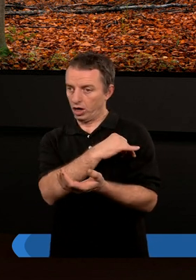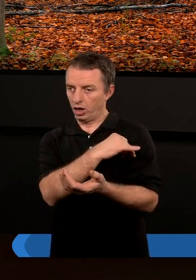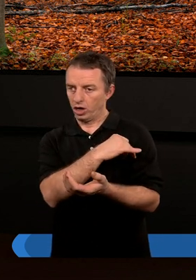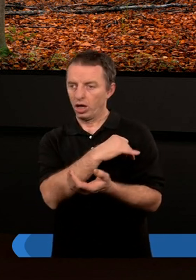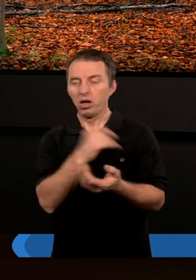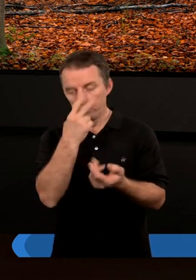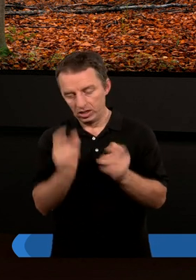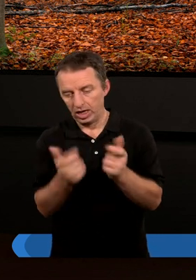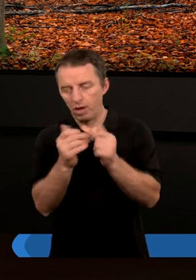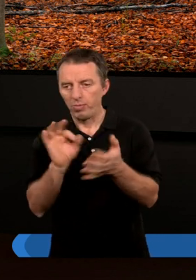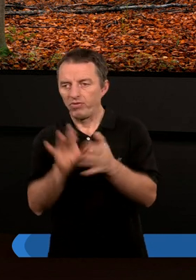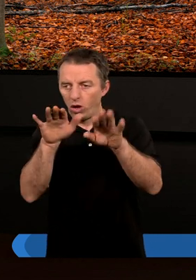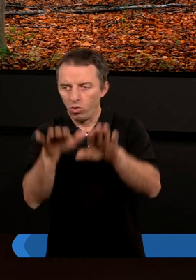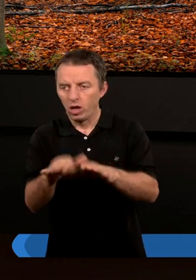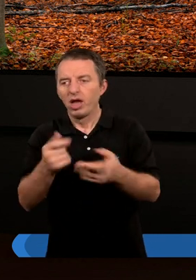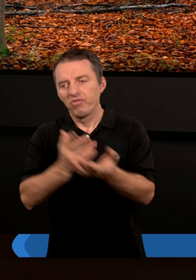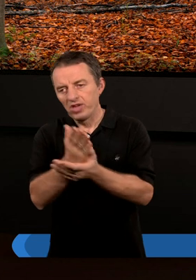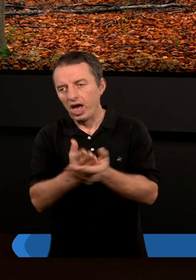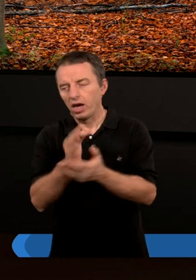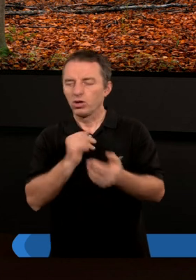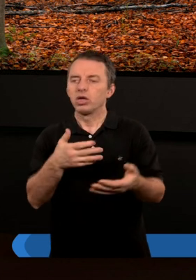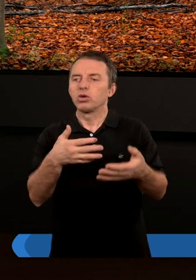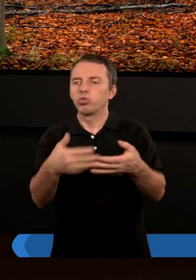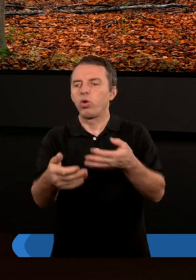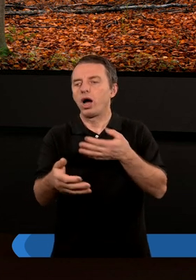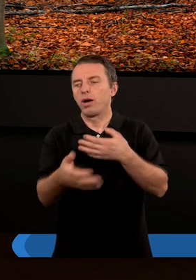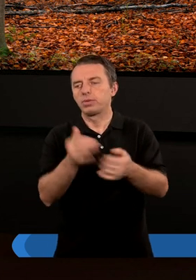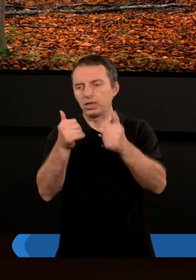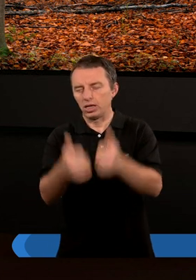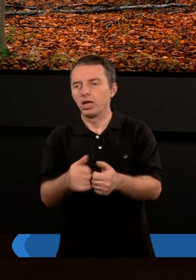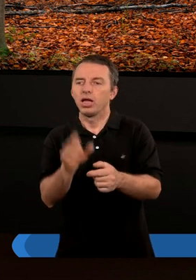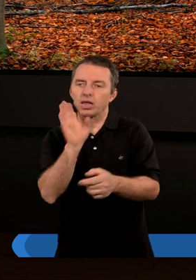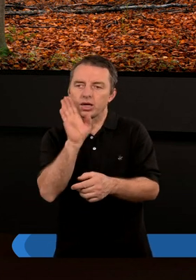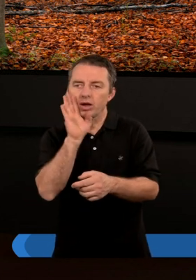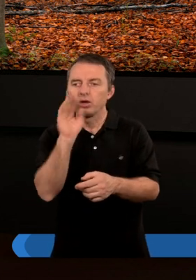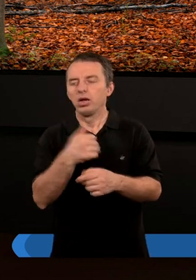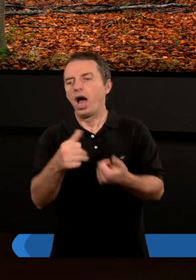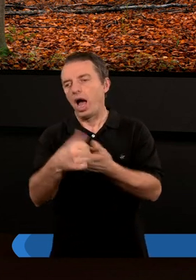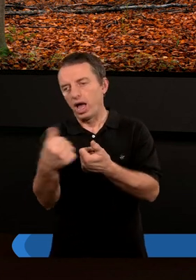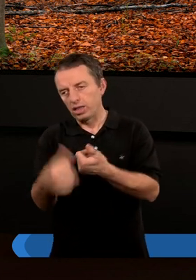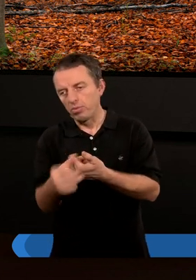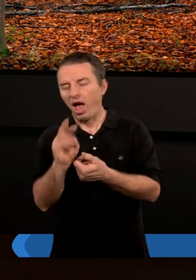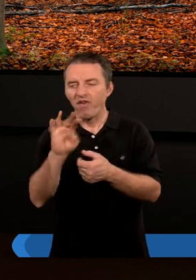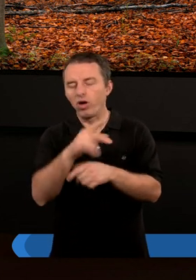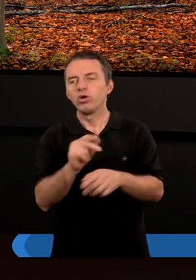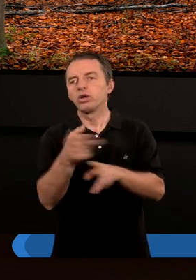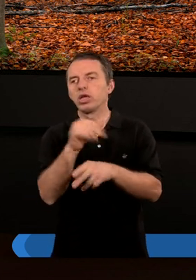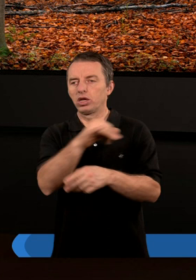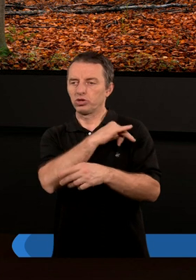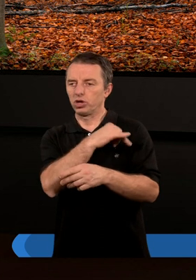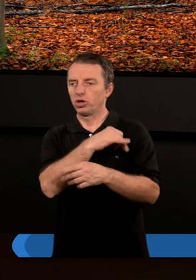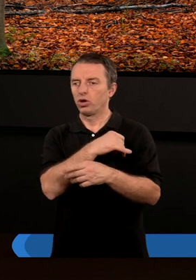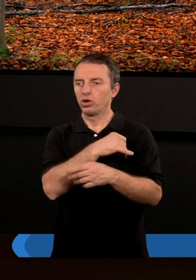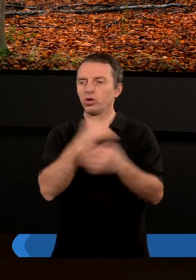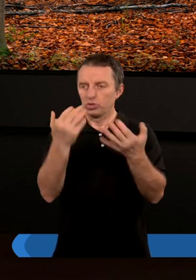zdarzają mi się pewne upadki, to moja wiara staje się słabsza. To tak samo, jak było z Adamem i Ewą, kiedy oni